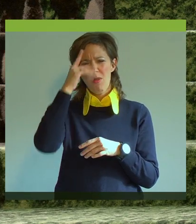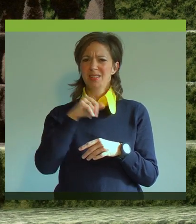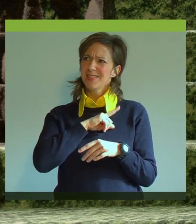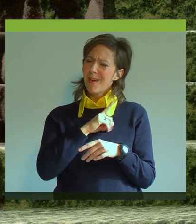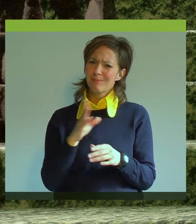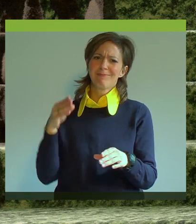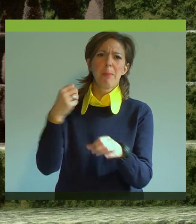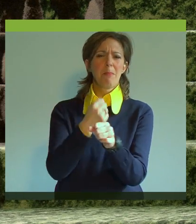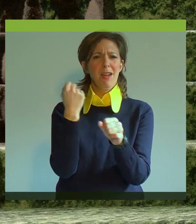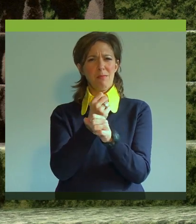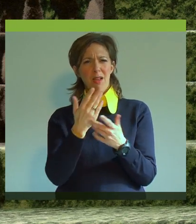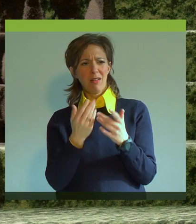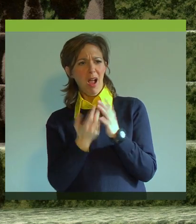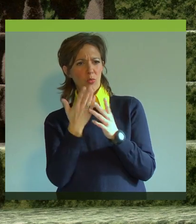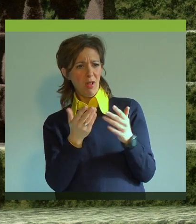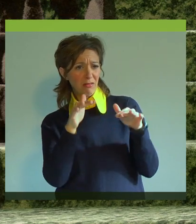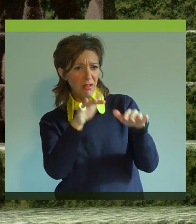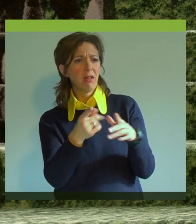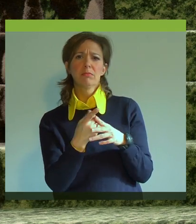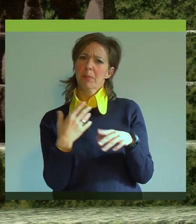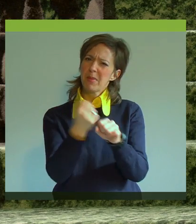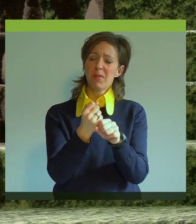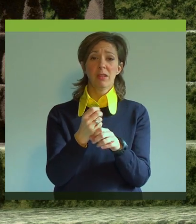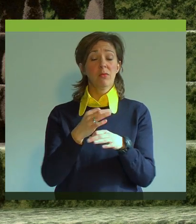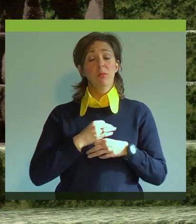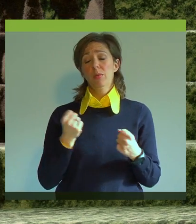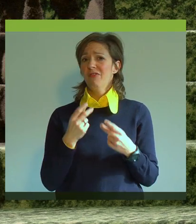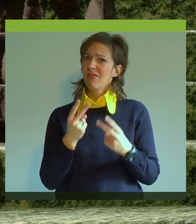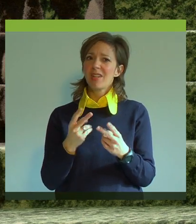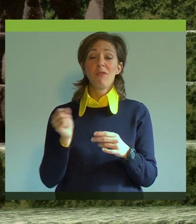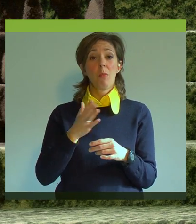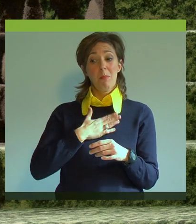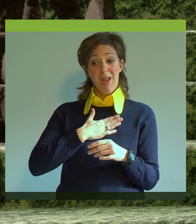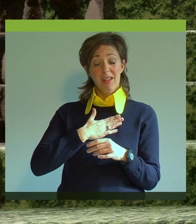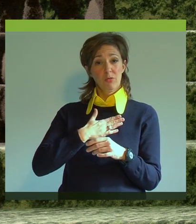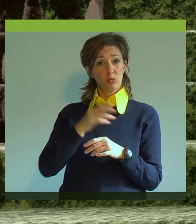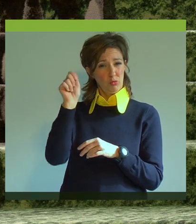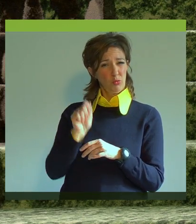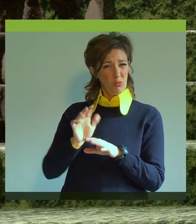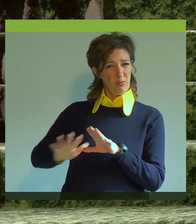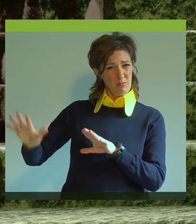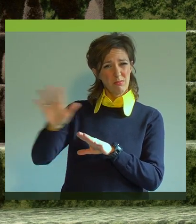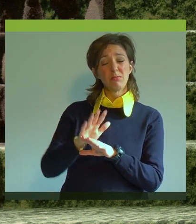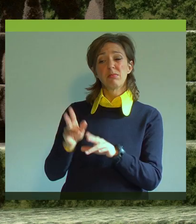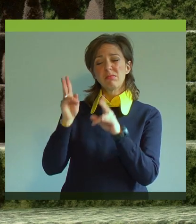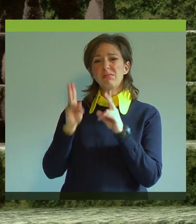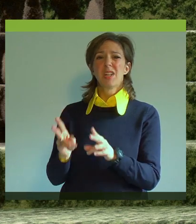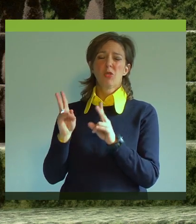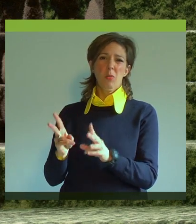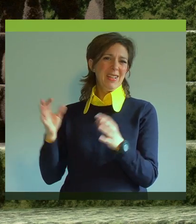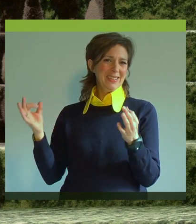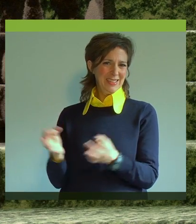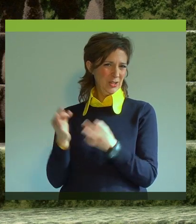denken, sich einzumischen in aktuelles Geschehen. Das finde ich unglaublich wichtig, vor allem weil ich einen Studiengang habe, der sich ja nicht